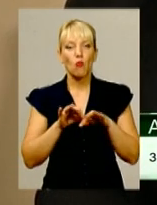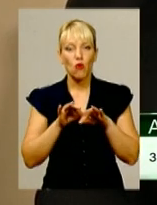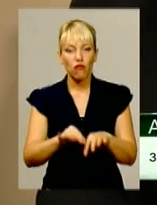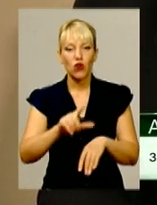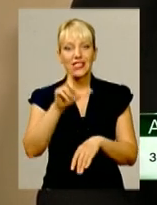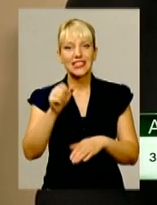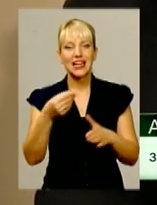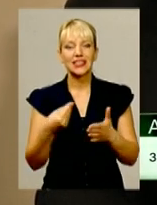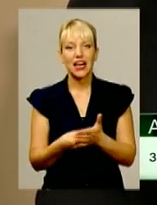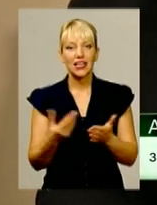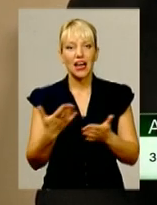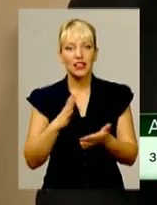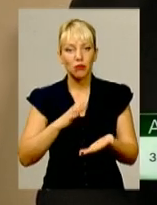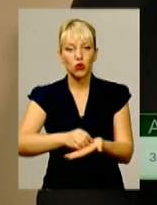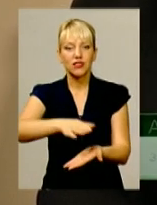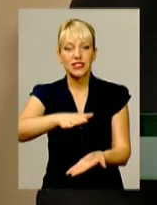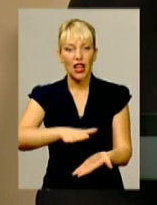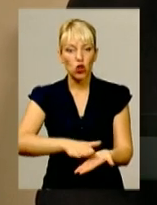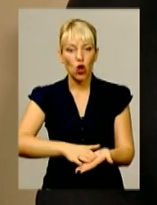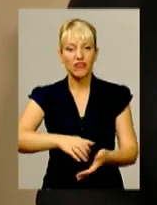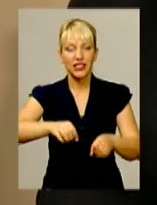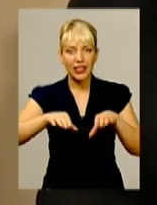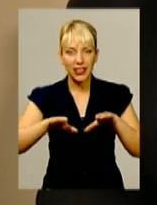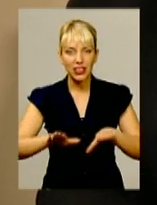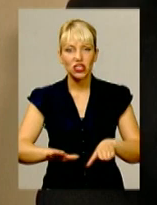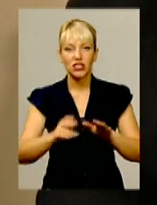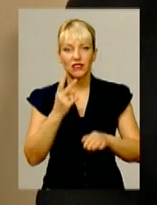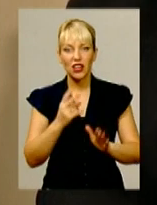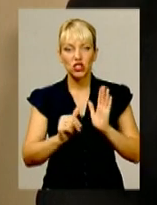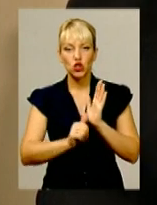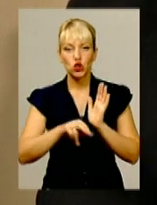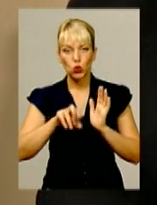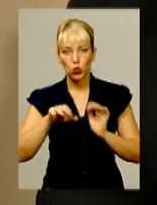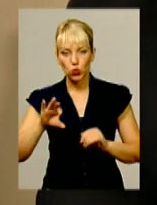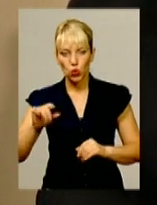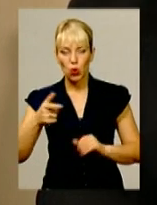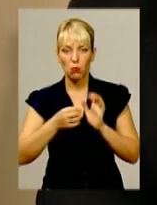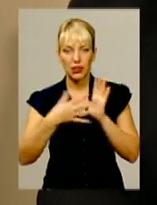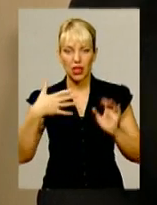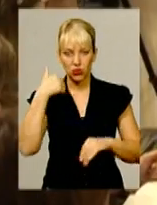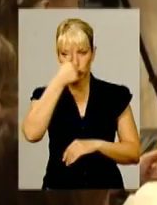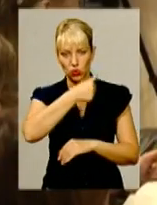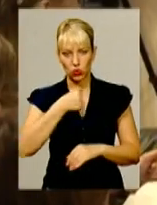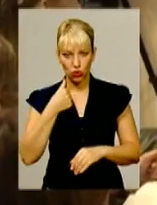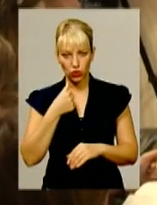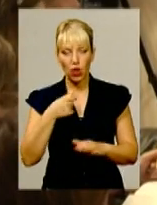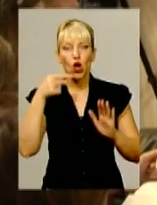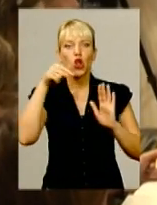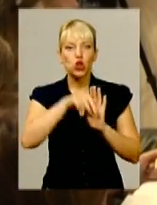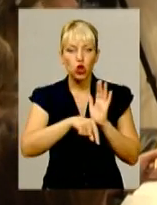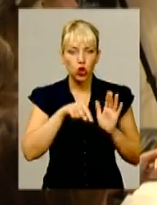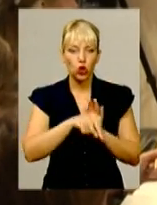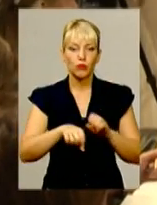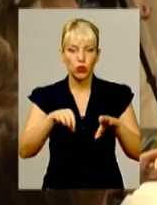які були встановлені рішенням 26 лютого 2015 року. Тобто рішення